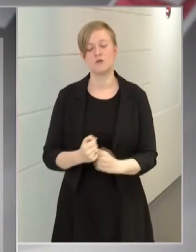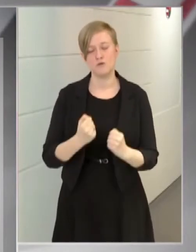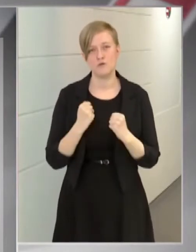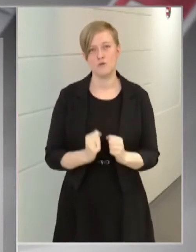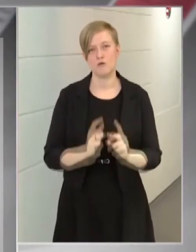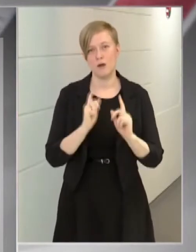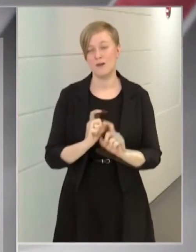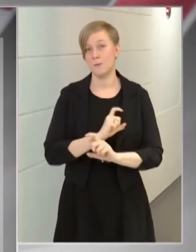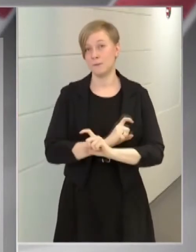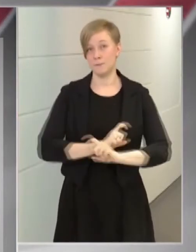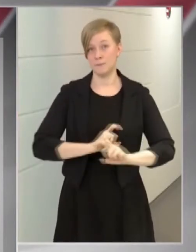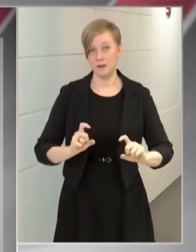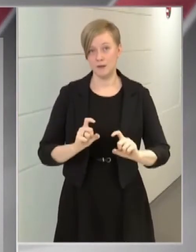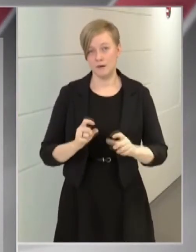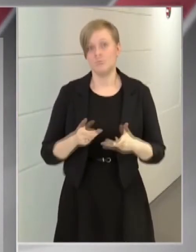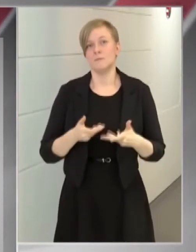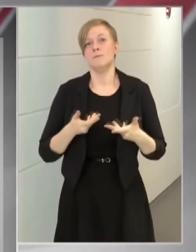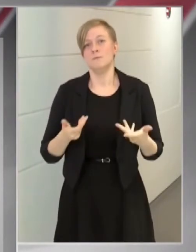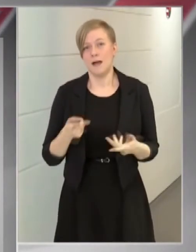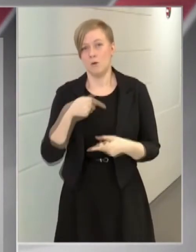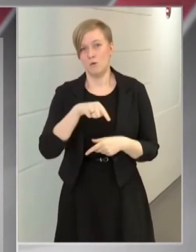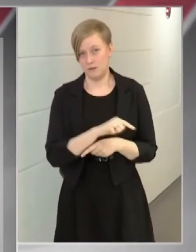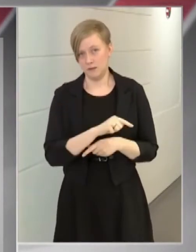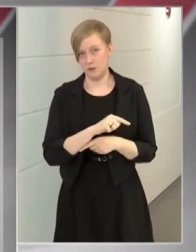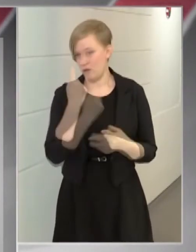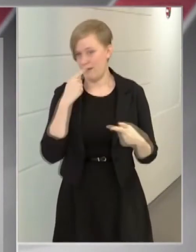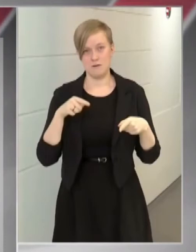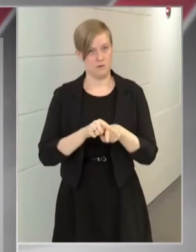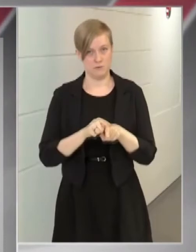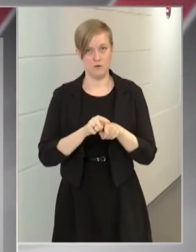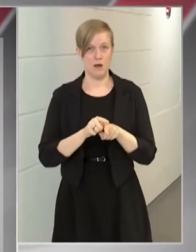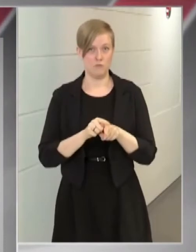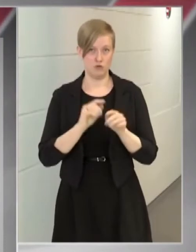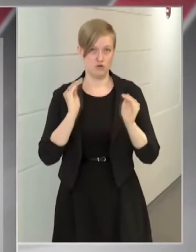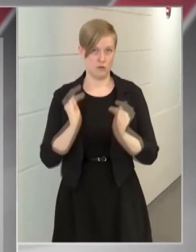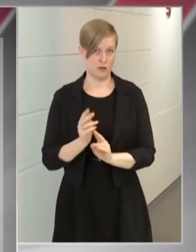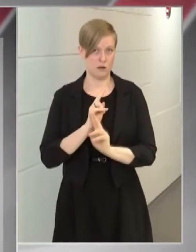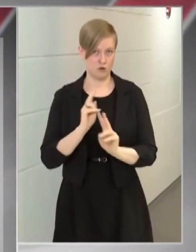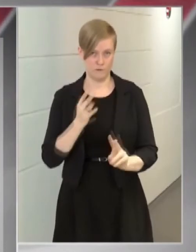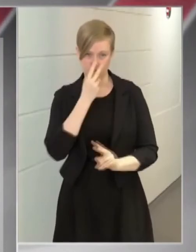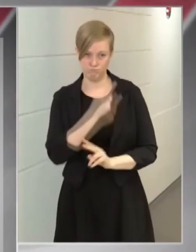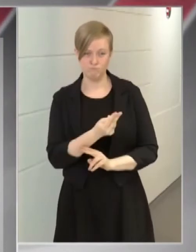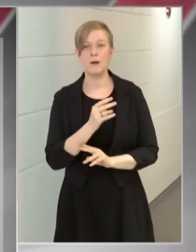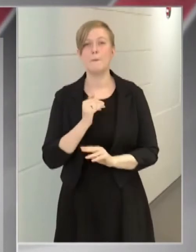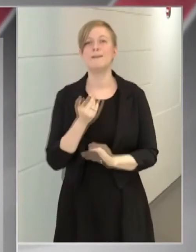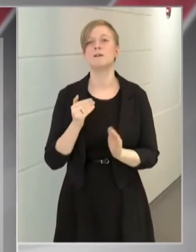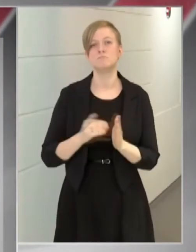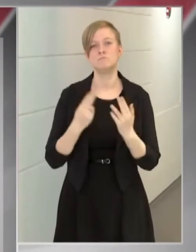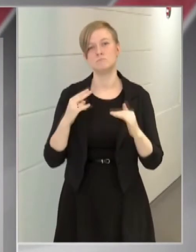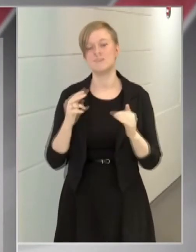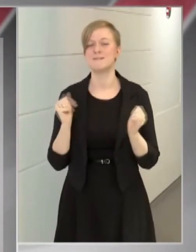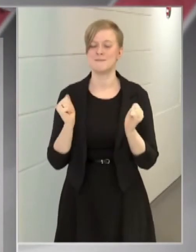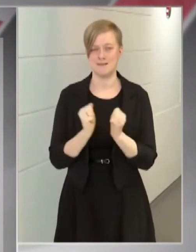24 órában 1645-t elnőtt az új fertőzöttek száma, és elhúnyt 199 beteg, ugyanakkor a